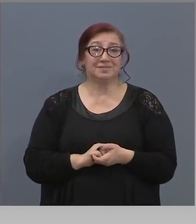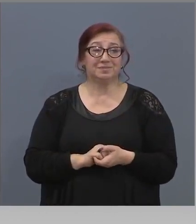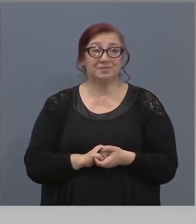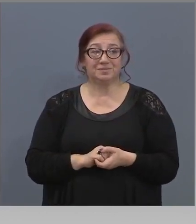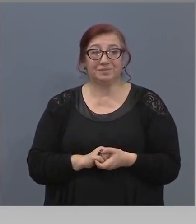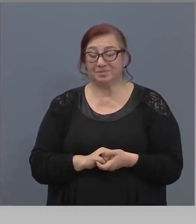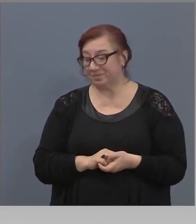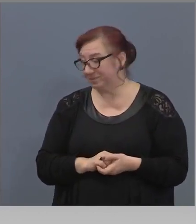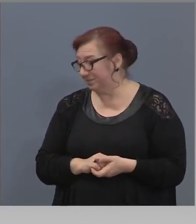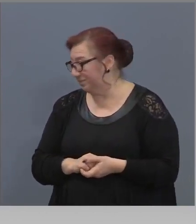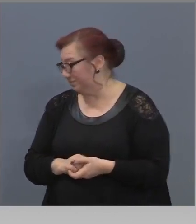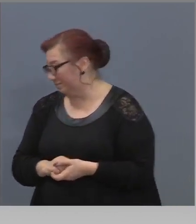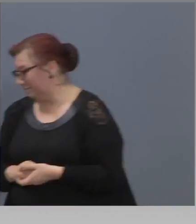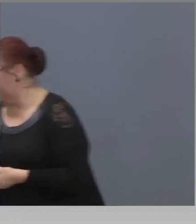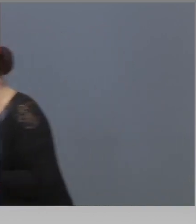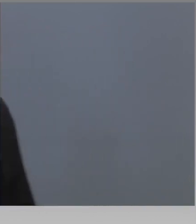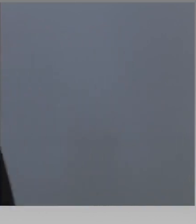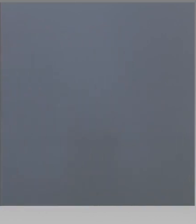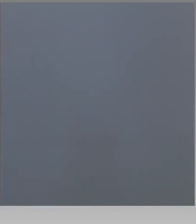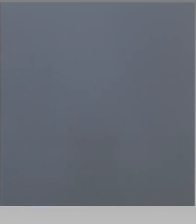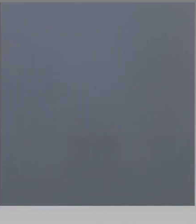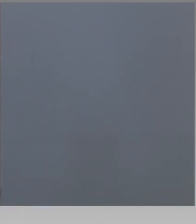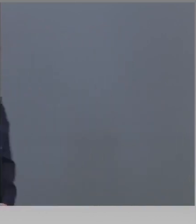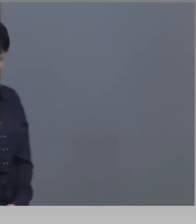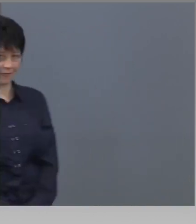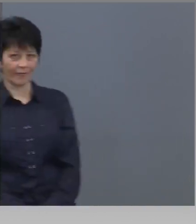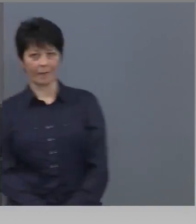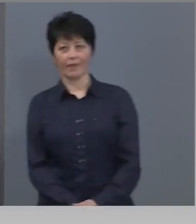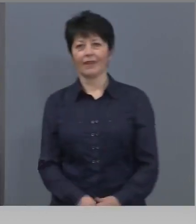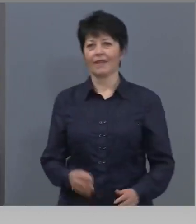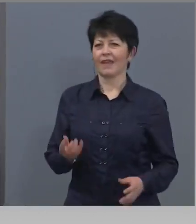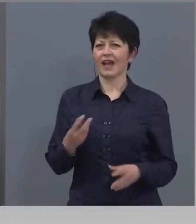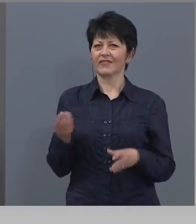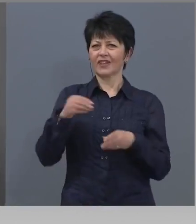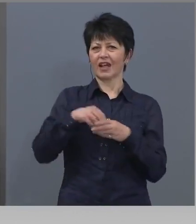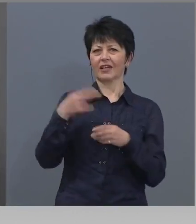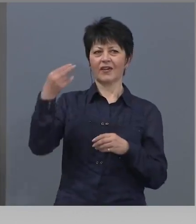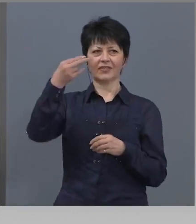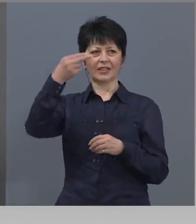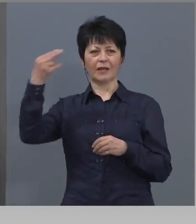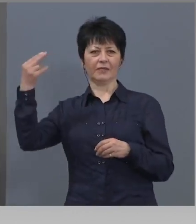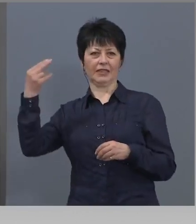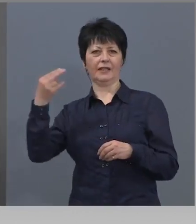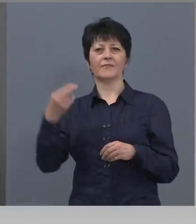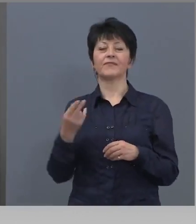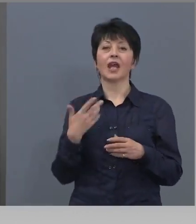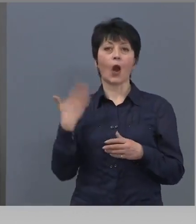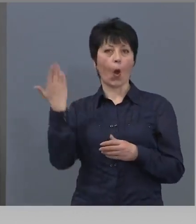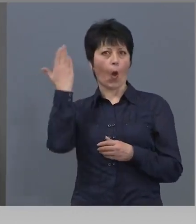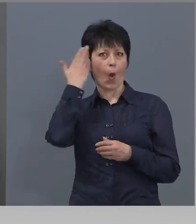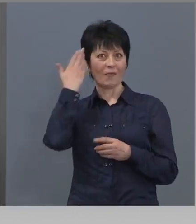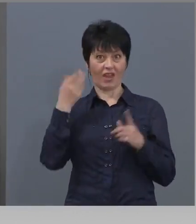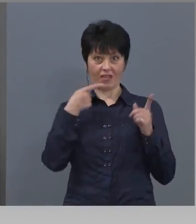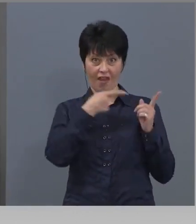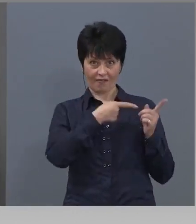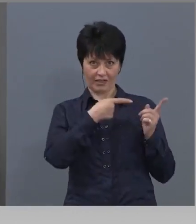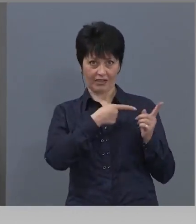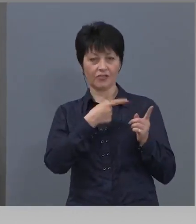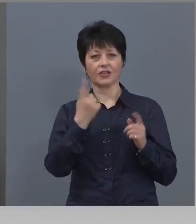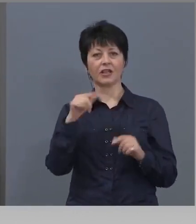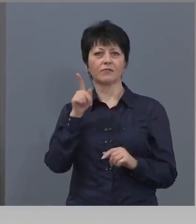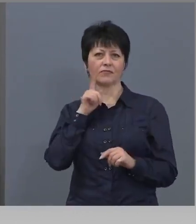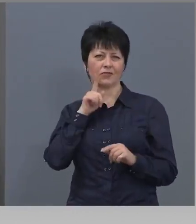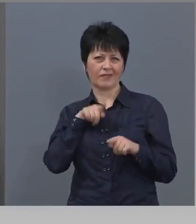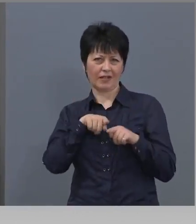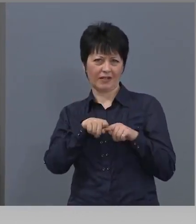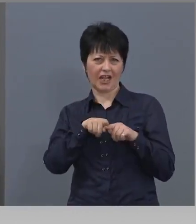Наградко за речи аз ви вкарах в темата заедно с вице-премьера Домислав Дончев. Обвиняват ви, че сте човек на Иво Прокопиев